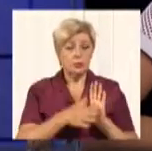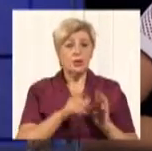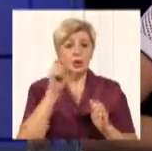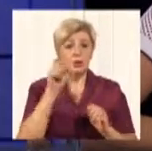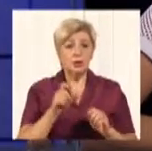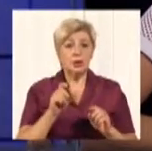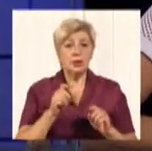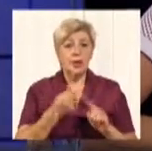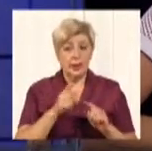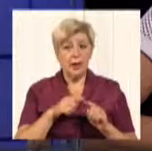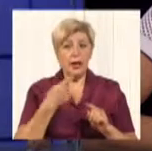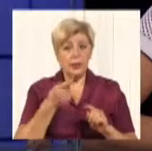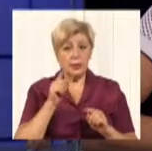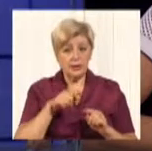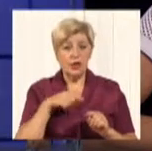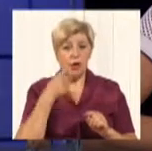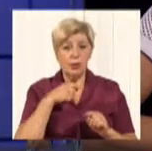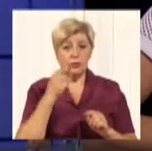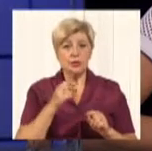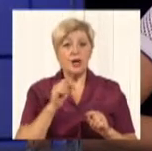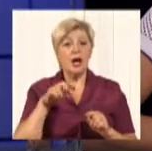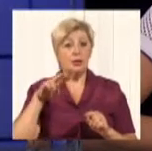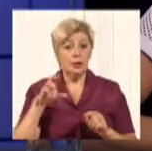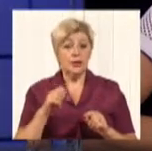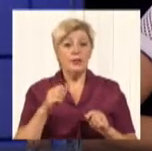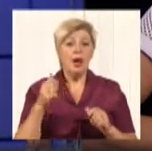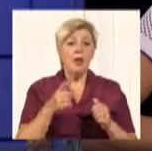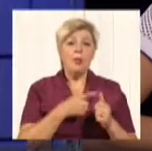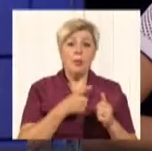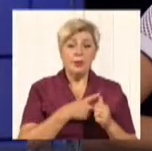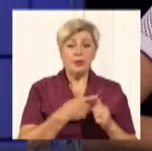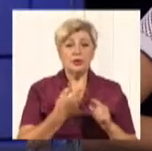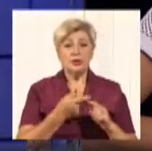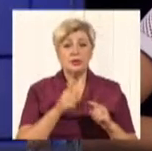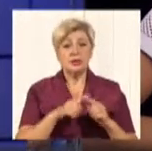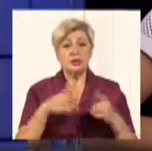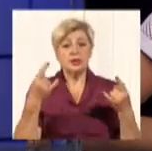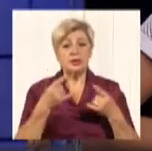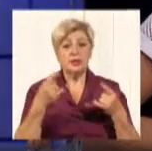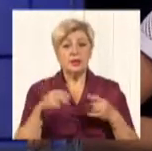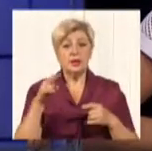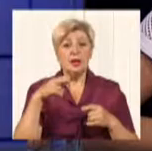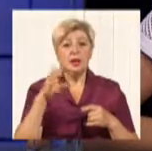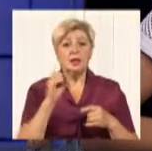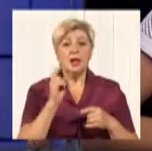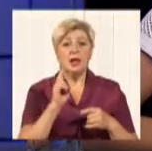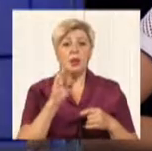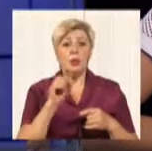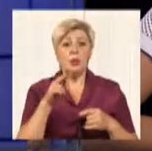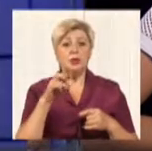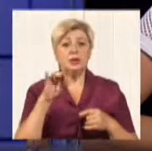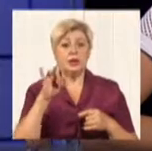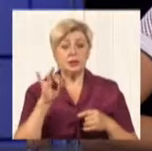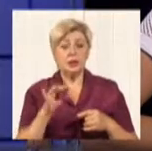яка про це говорить. Але, по-перше, ці телевізійні декодери, або те два приставки, як ми їх називаємо,